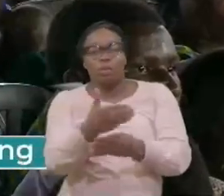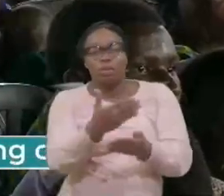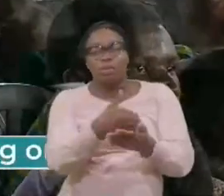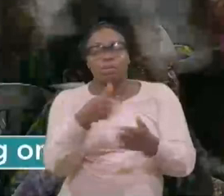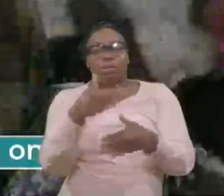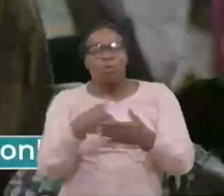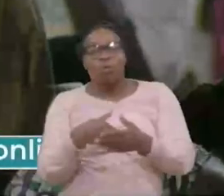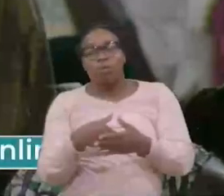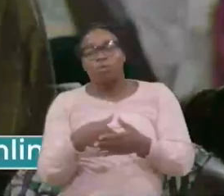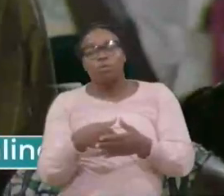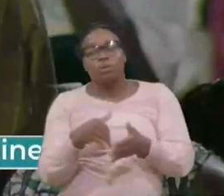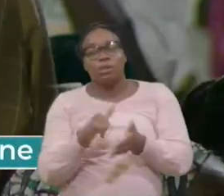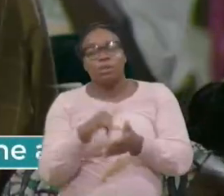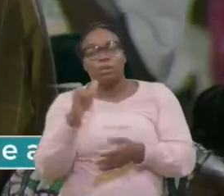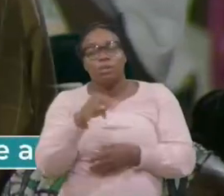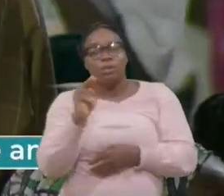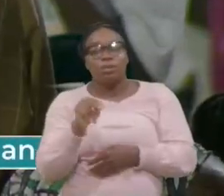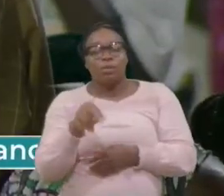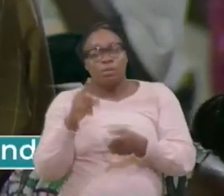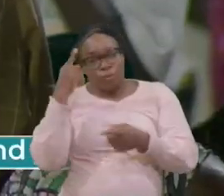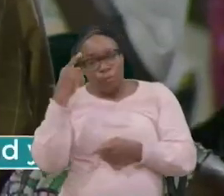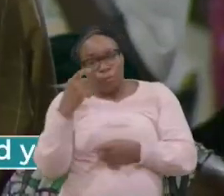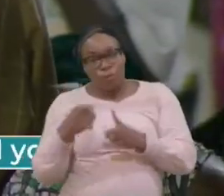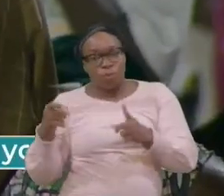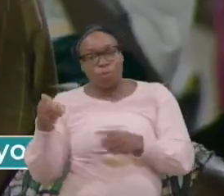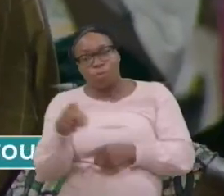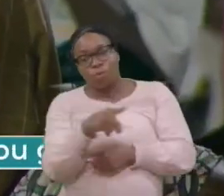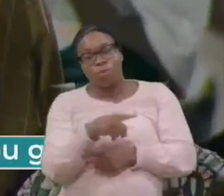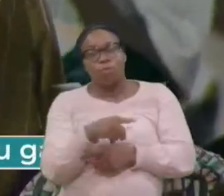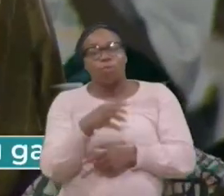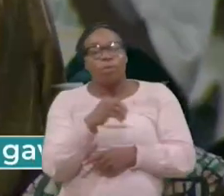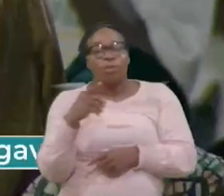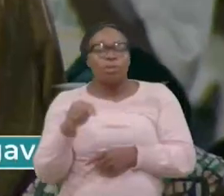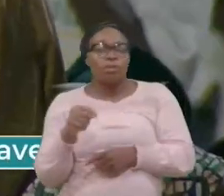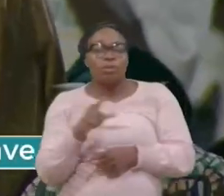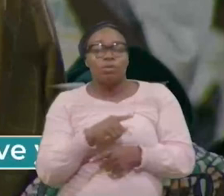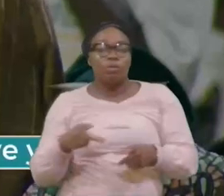Prenons donc, Les informations, Donnons les fiches de décision,